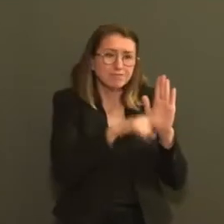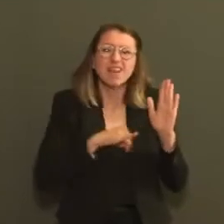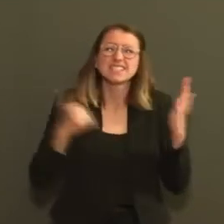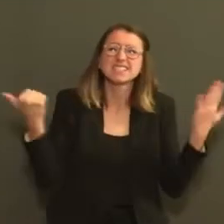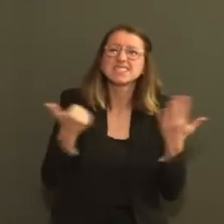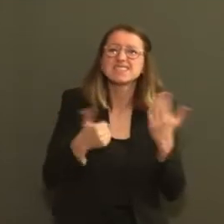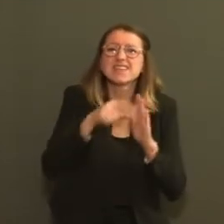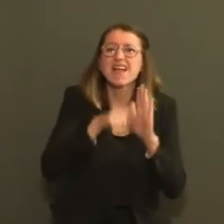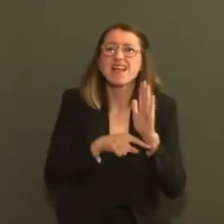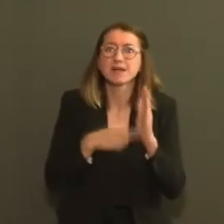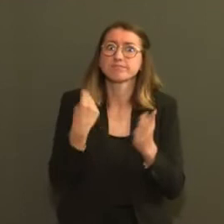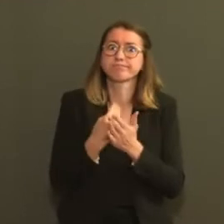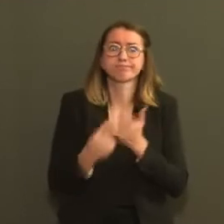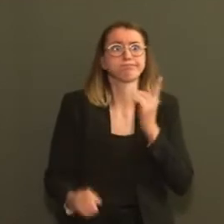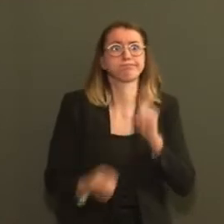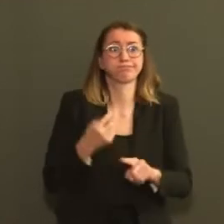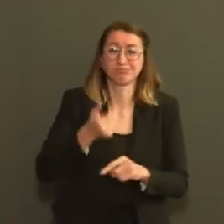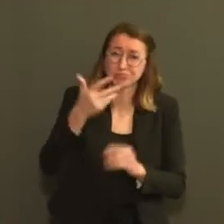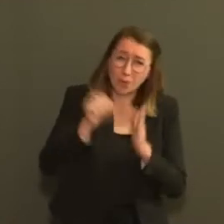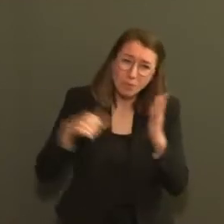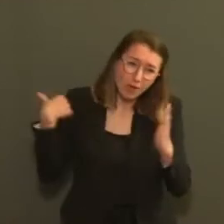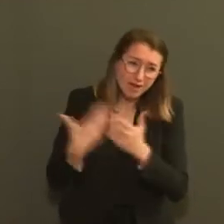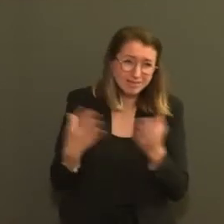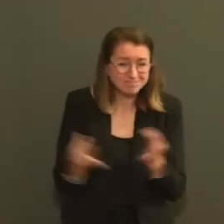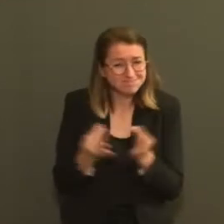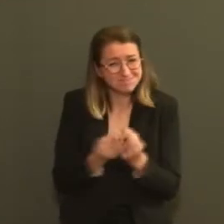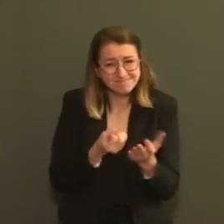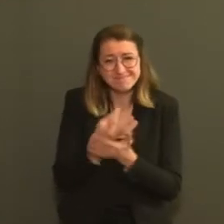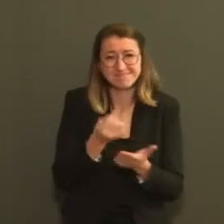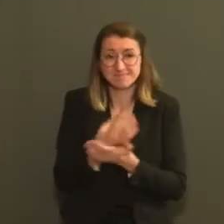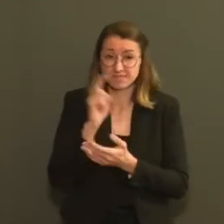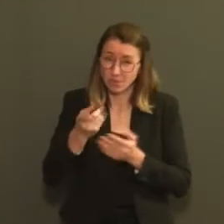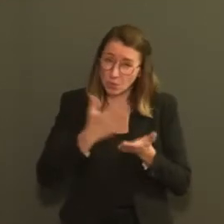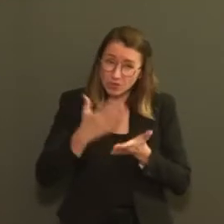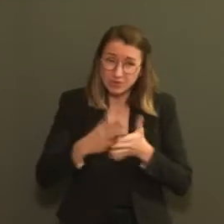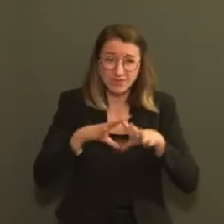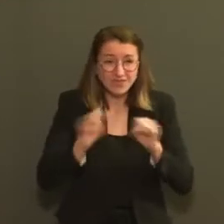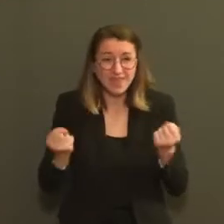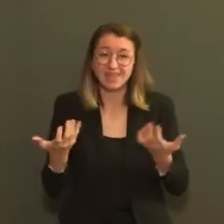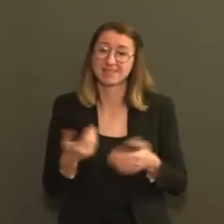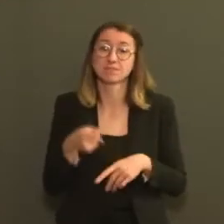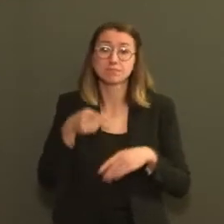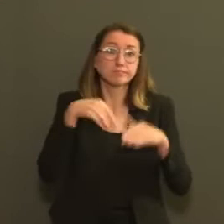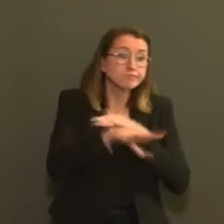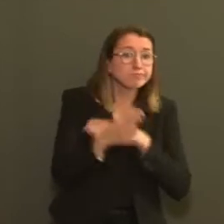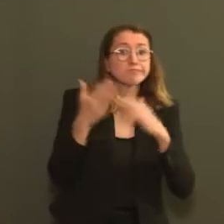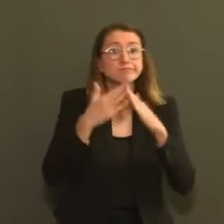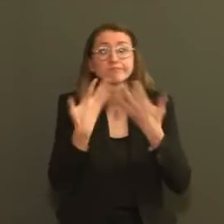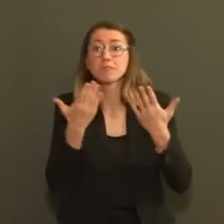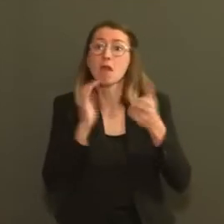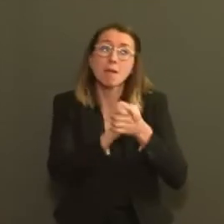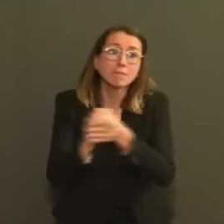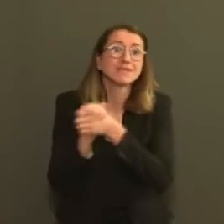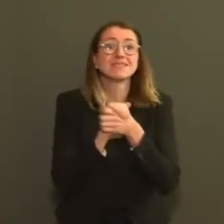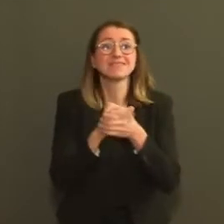'infections ont lieu dans la sphère privée, ont lieu dans des rencontres, dans la famille ou dans un groupe d'amis. Et c'est elles qu'il faut